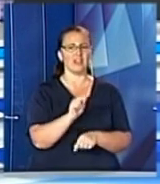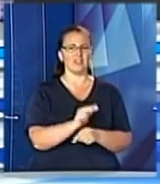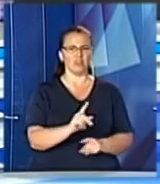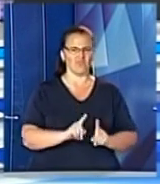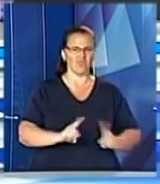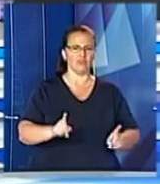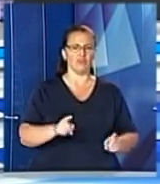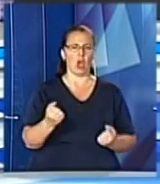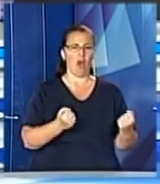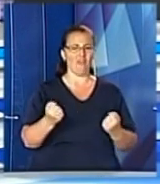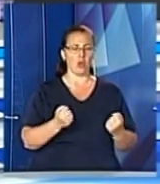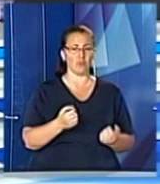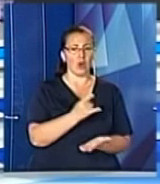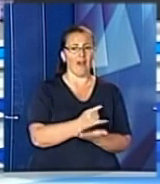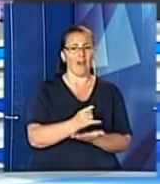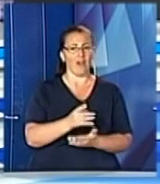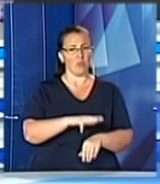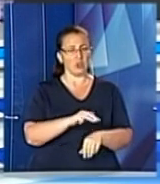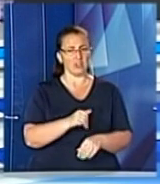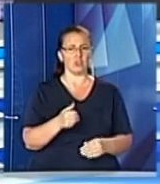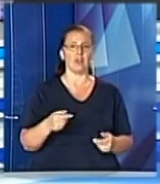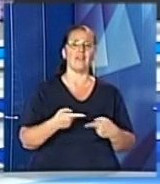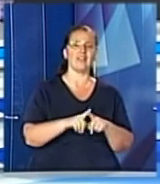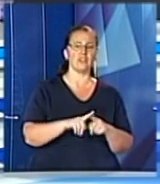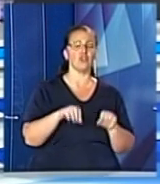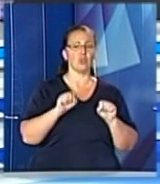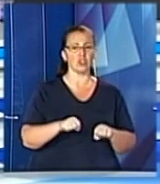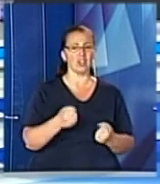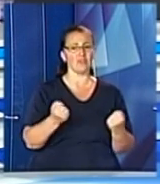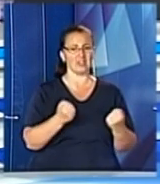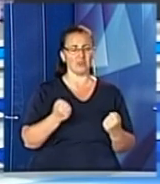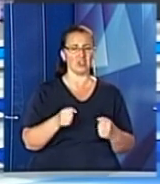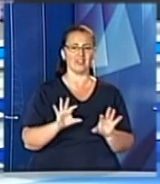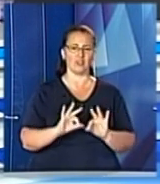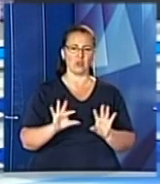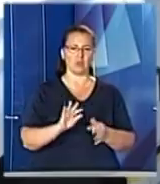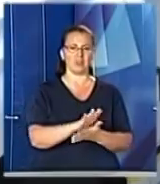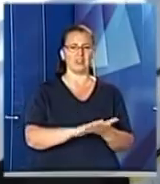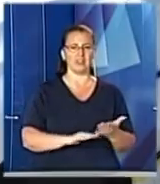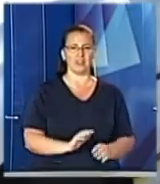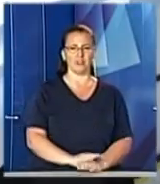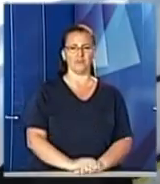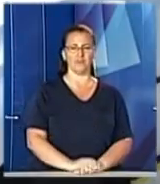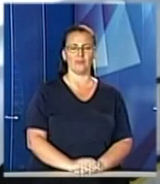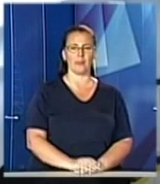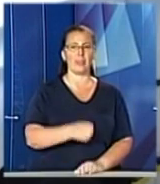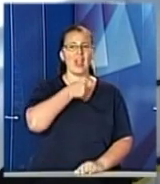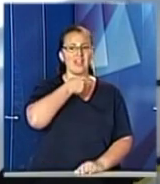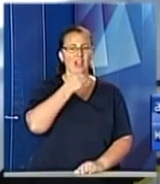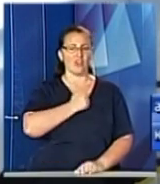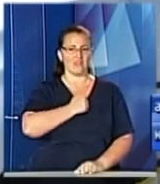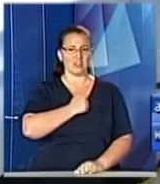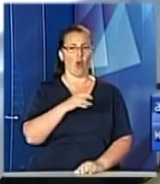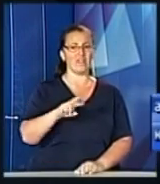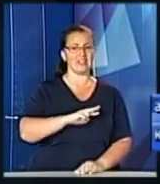Про автопарк поліції та технічні можливості новинок правоохоронців далі розповість Віталій Гамадин. Старший сержант з Яворіщини